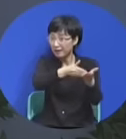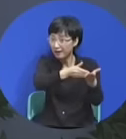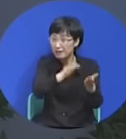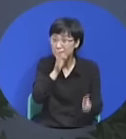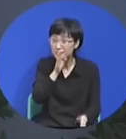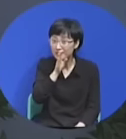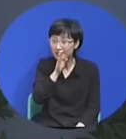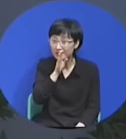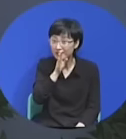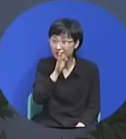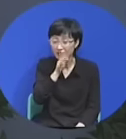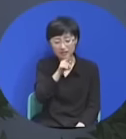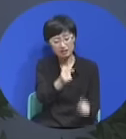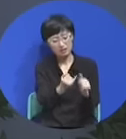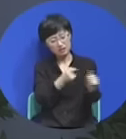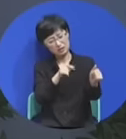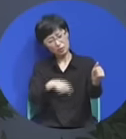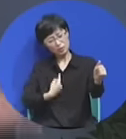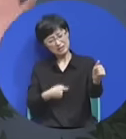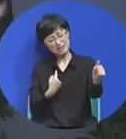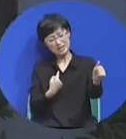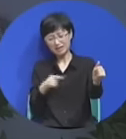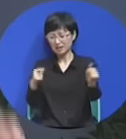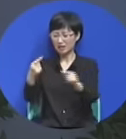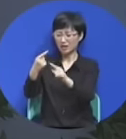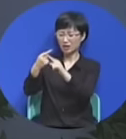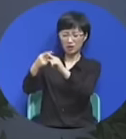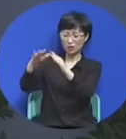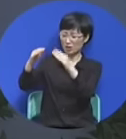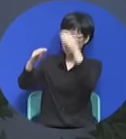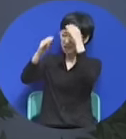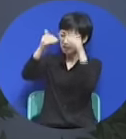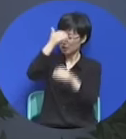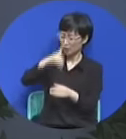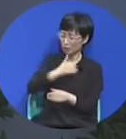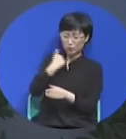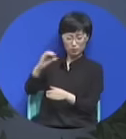아무래도 당신 혼자 힘으로 이 교회를 바꿀 수가 없다.